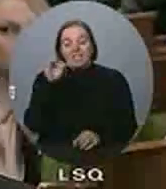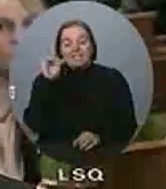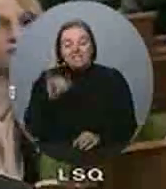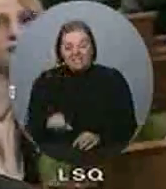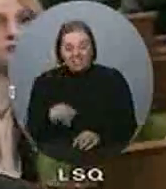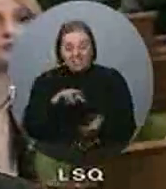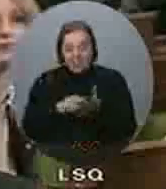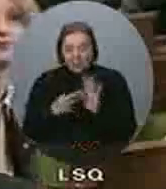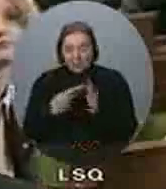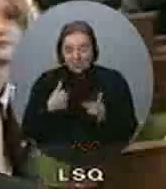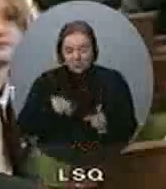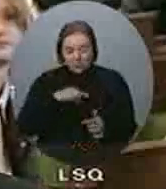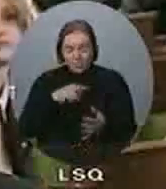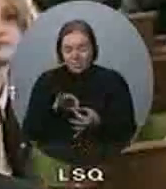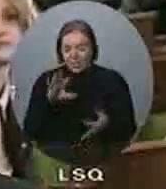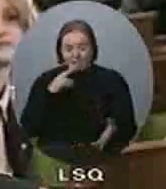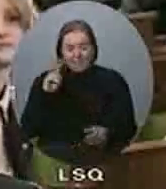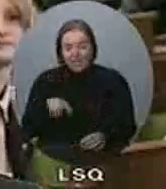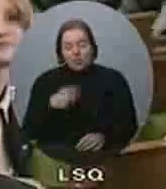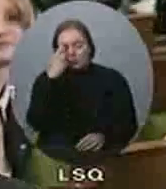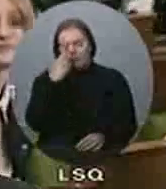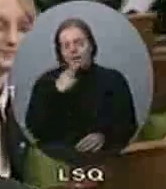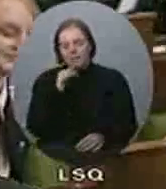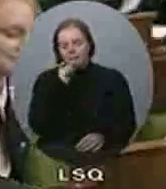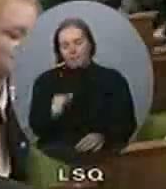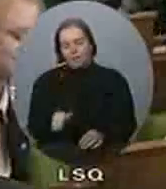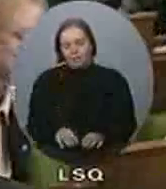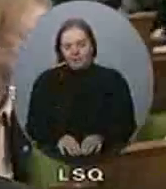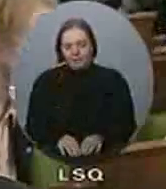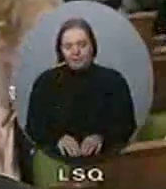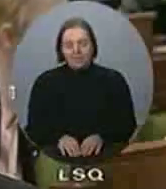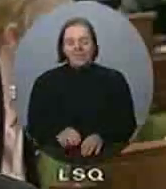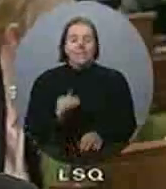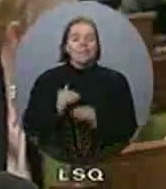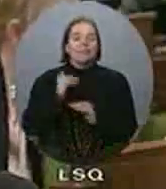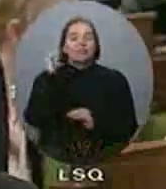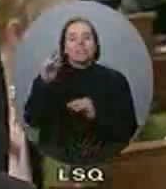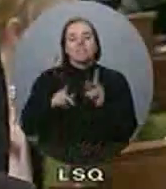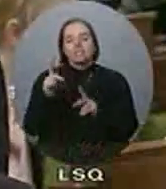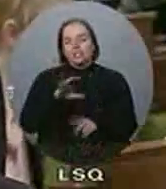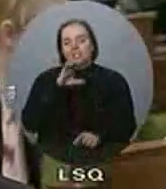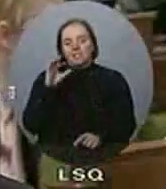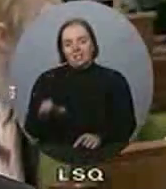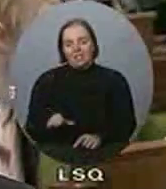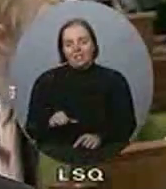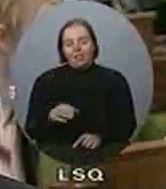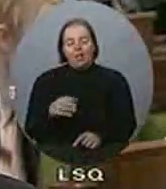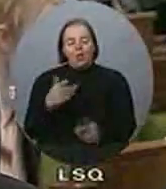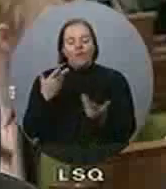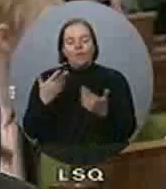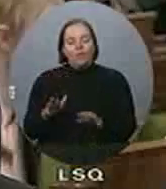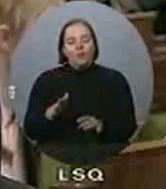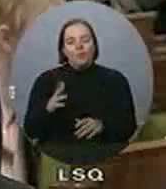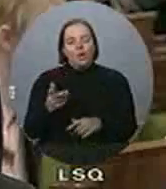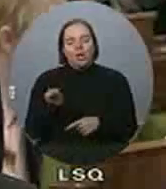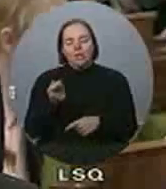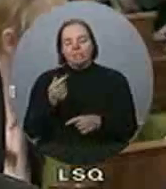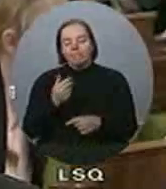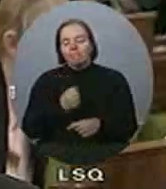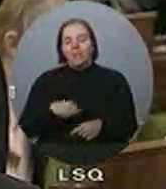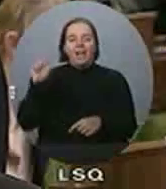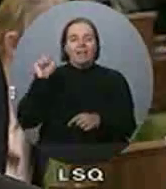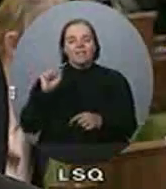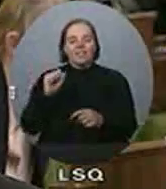déconnecté de la réalité? Je ne crois pas. Vous savez, la plupart des Canadiens ne veulent pas brader l'avenir de notre environnement en échange d'un